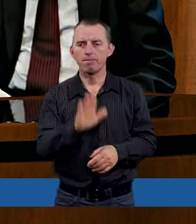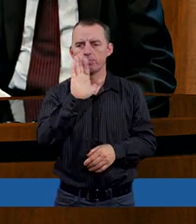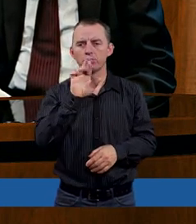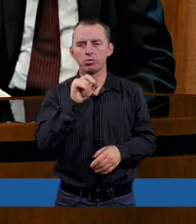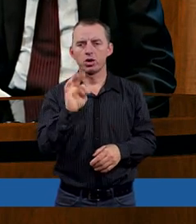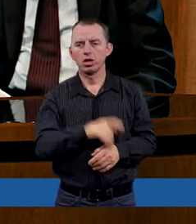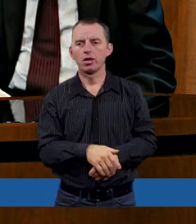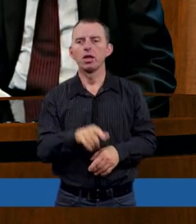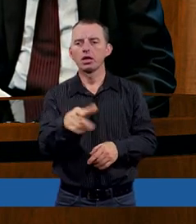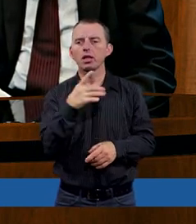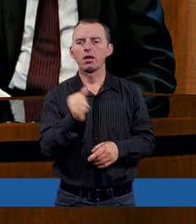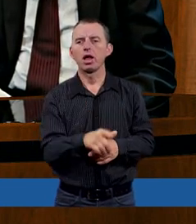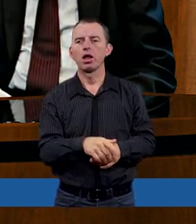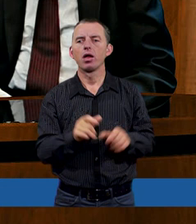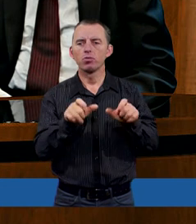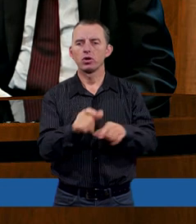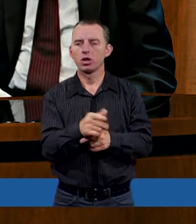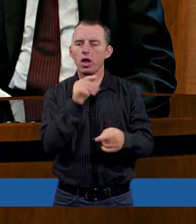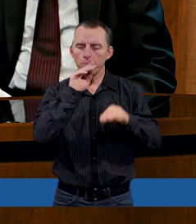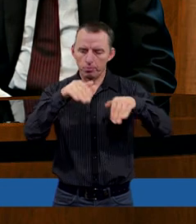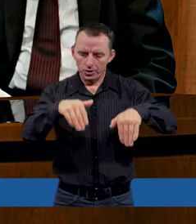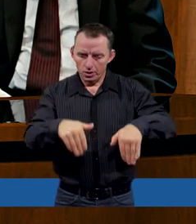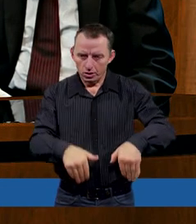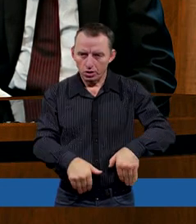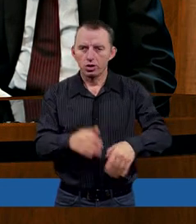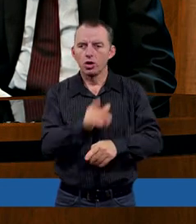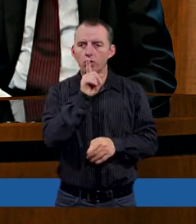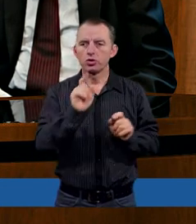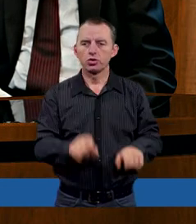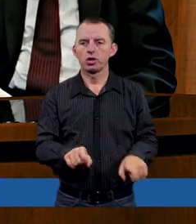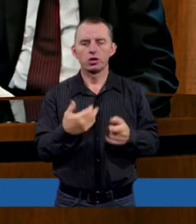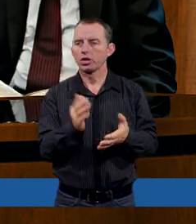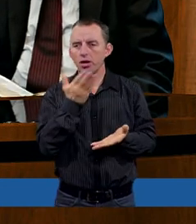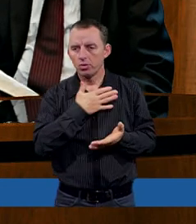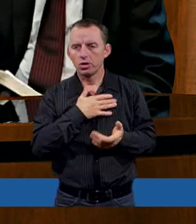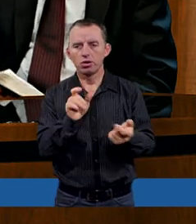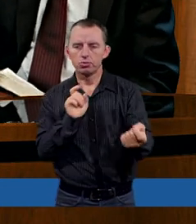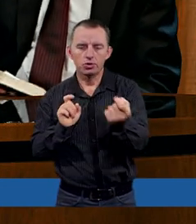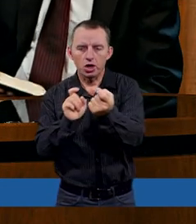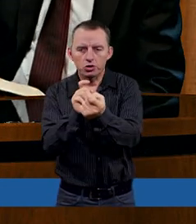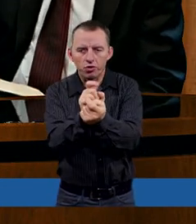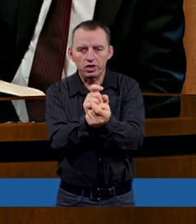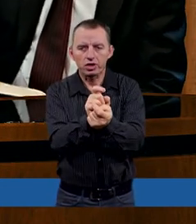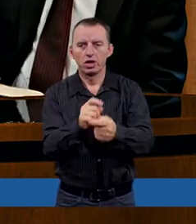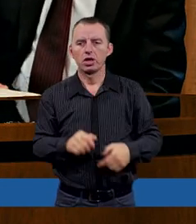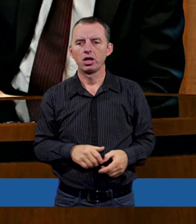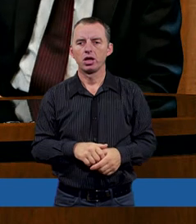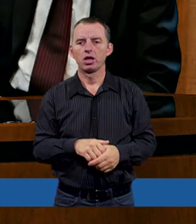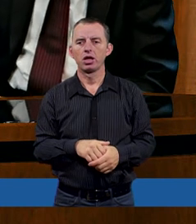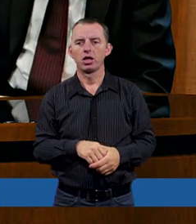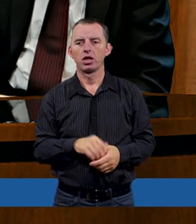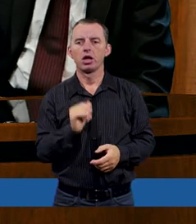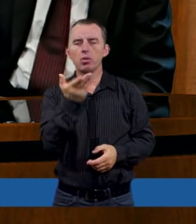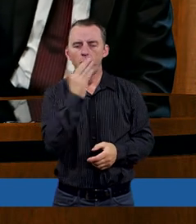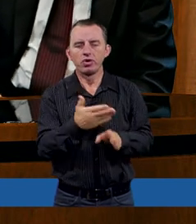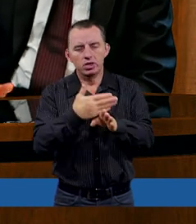Czy twoja gadanina ma zmusić ludzi do milczenia i gdy ty szydzisz, nikt nie ma ci się sprzeciwić? I